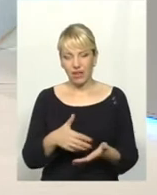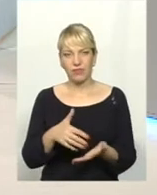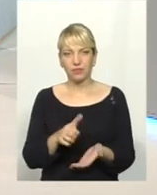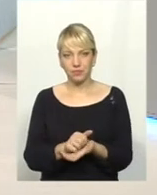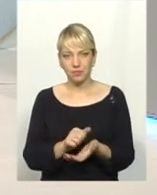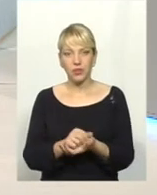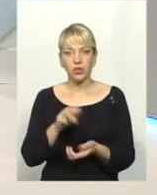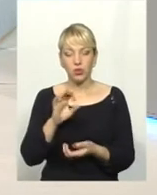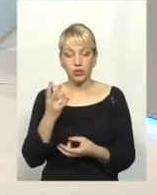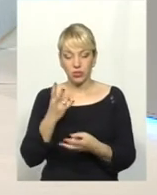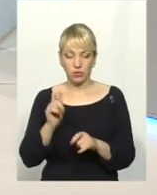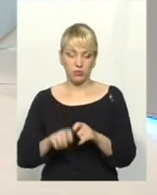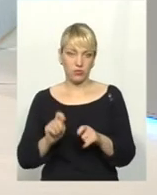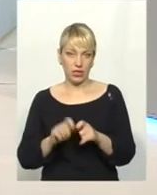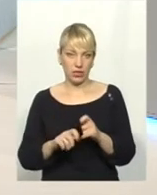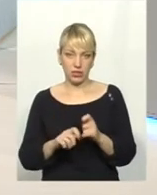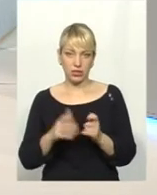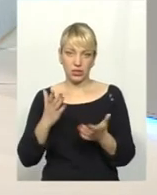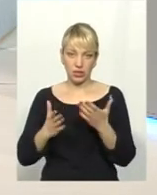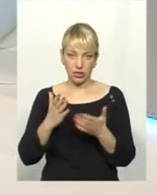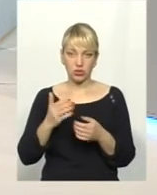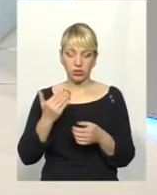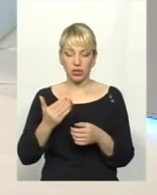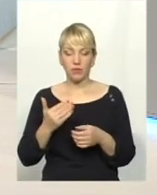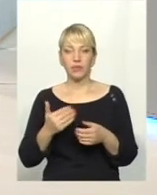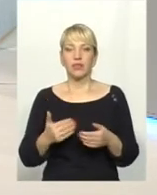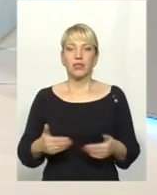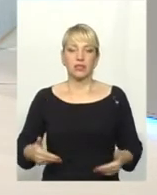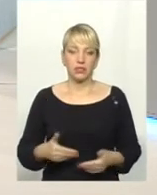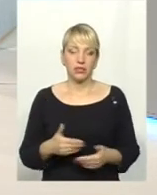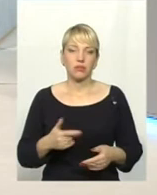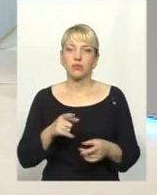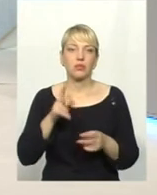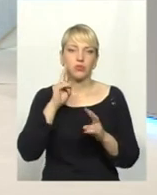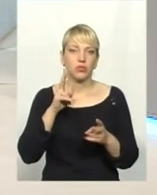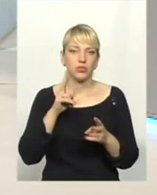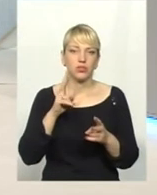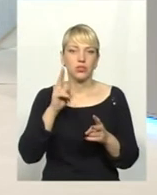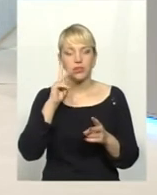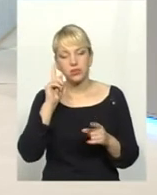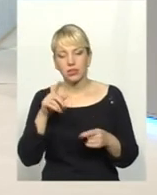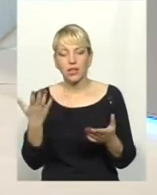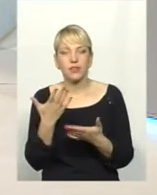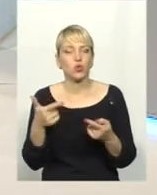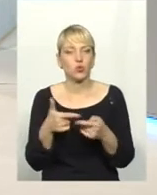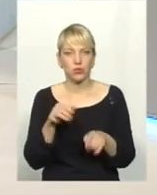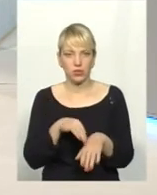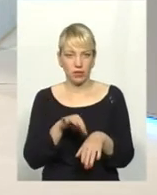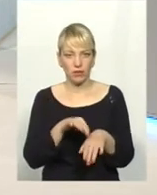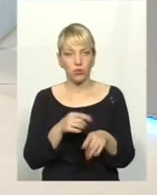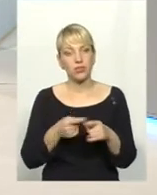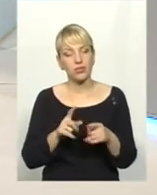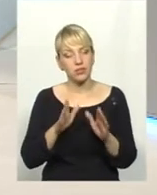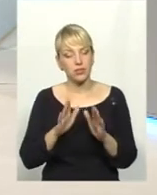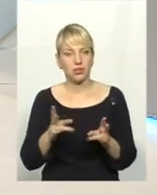скільки ти не розглядаєш свої чуто-чу частотові органи, ти не вгадаєш, що там є захворювання. Не вгадаєш. Це тільки можна